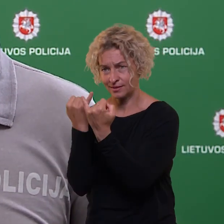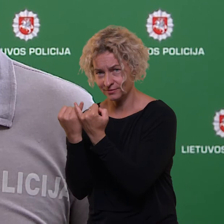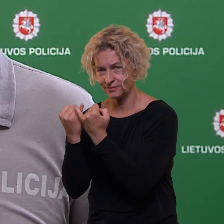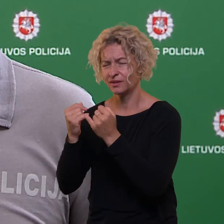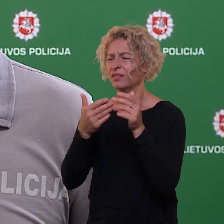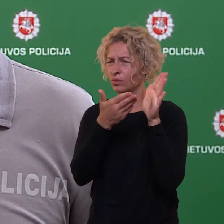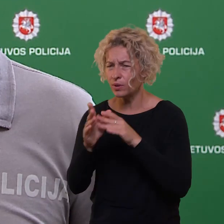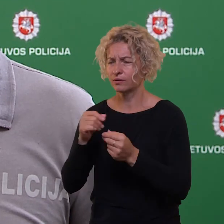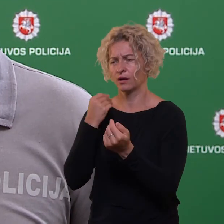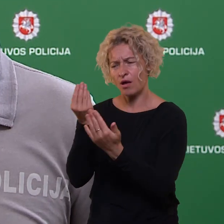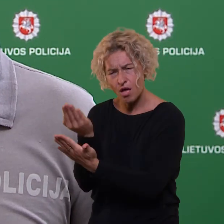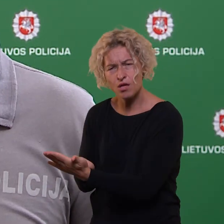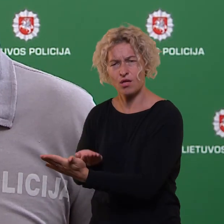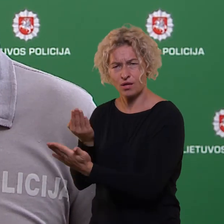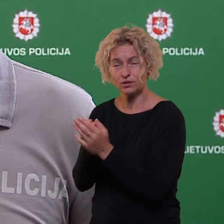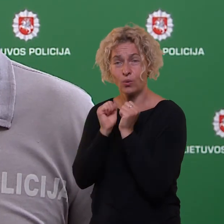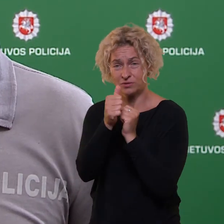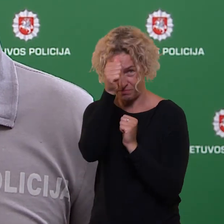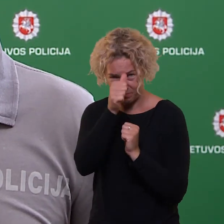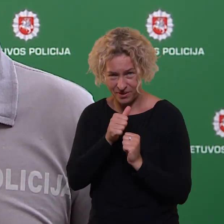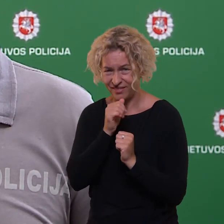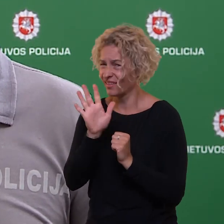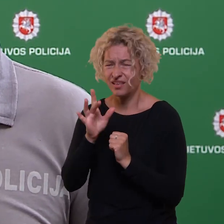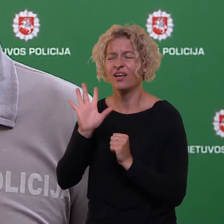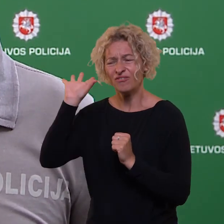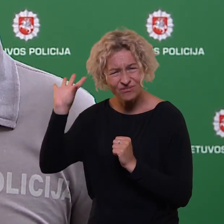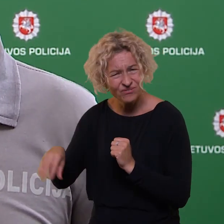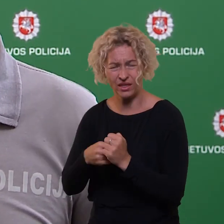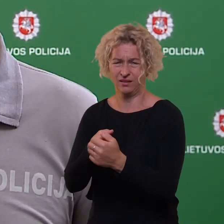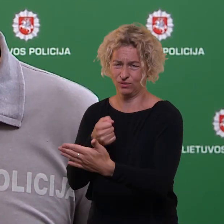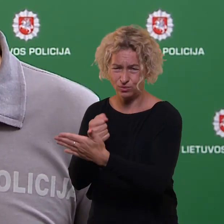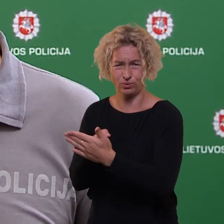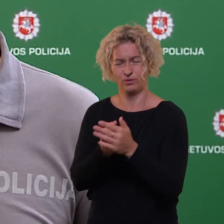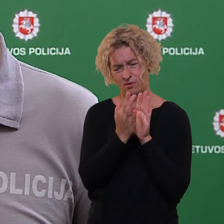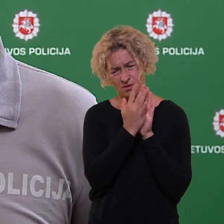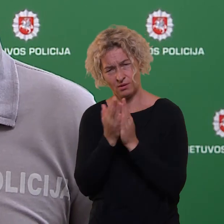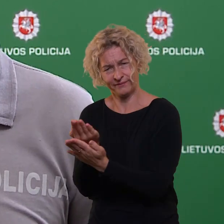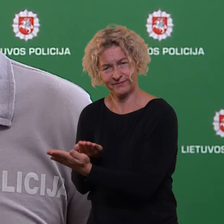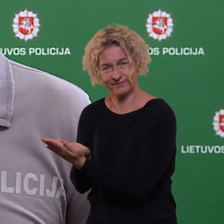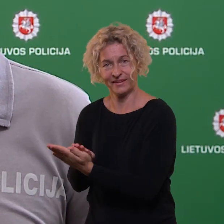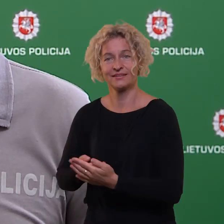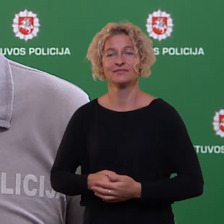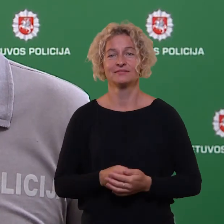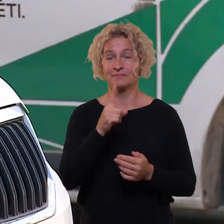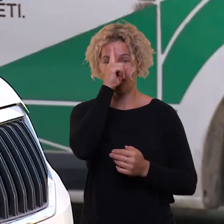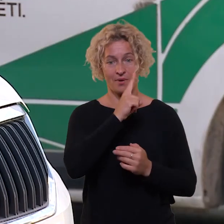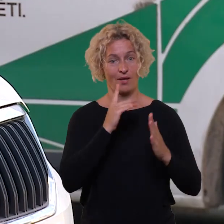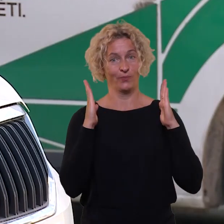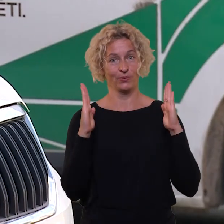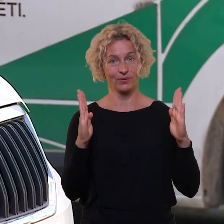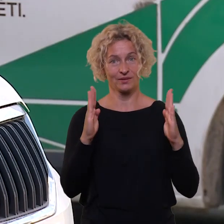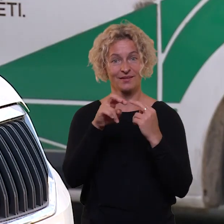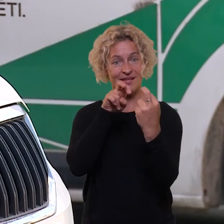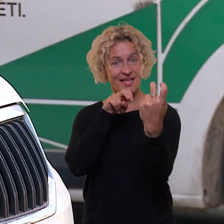Todėl apie tai reikia nuolat kalbėti su vaikais, ne tik per rugsėjo pirmą, ne tik prieš mokslo metų pradžią, bet ištisai, iš tikrųjų. Visa